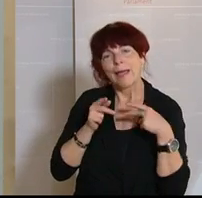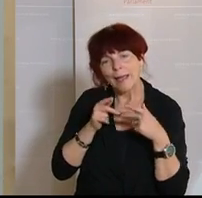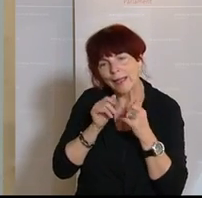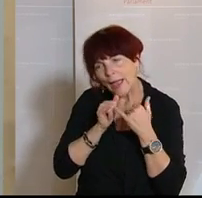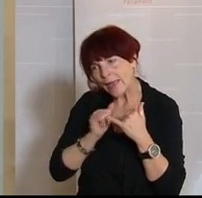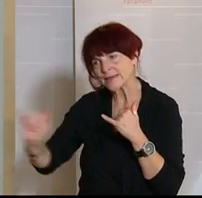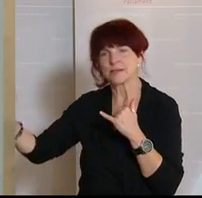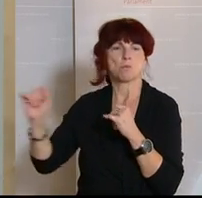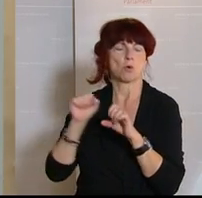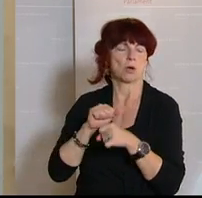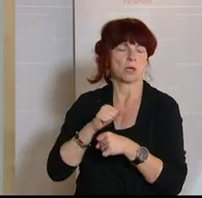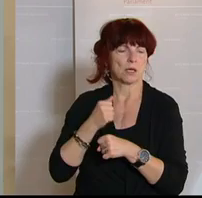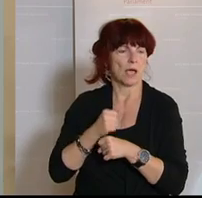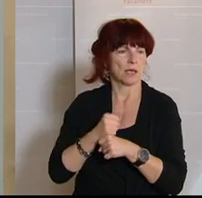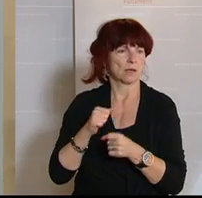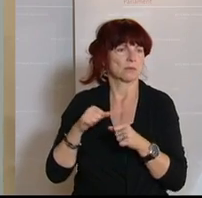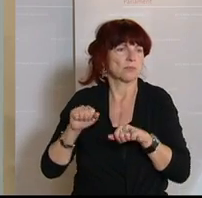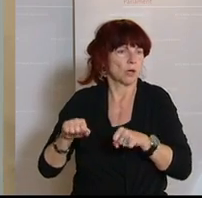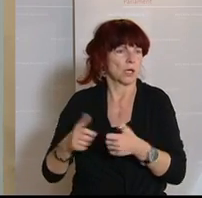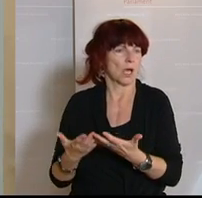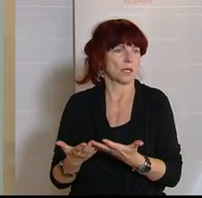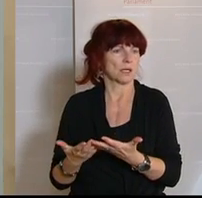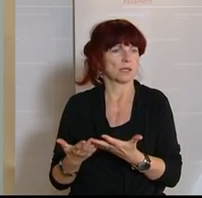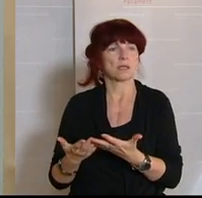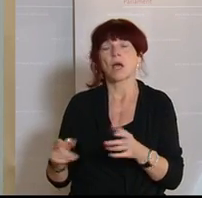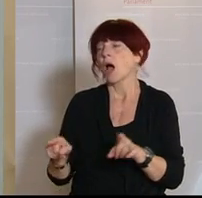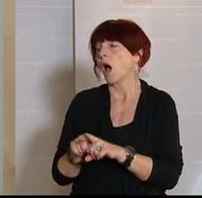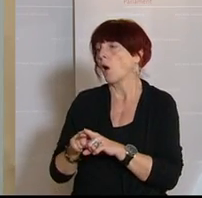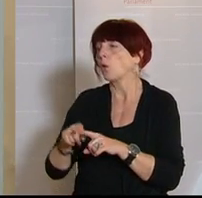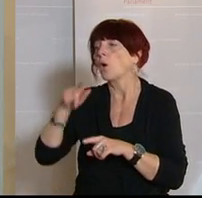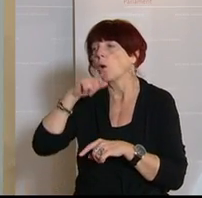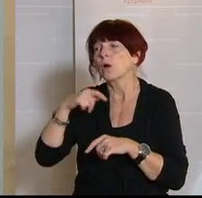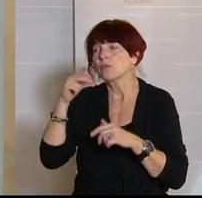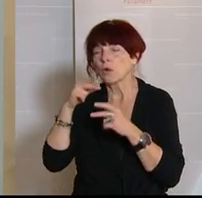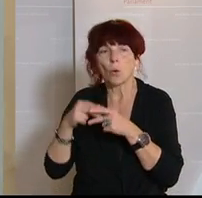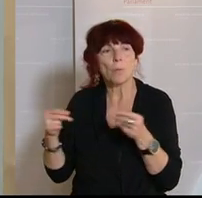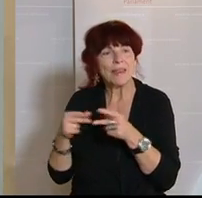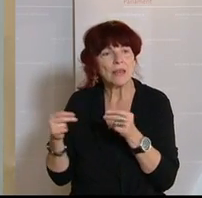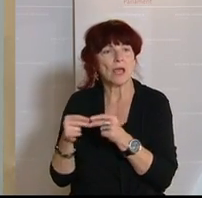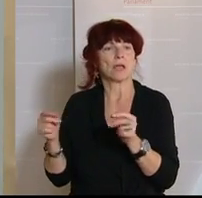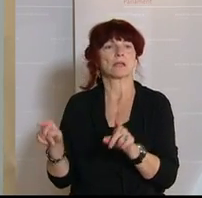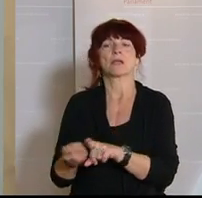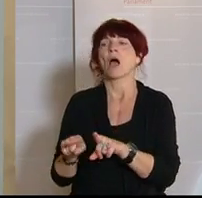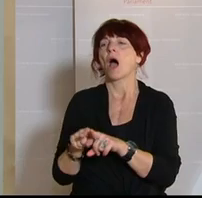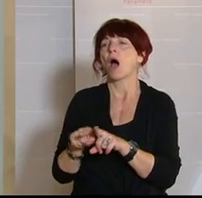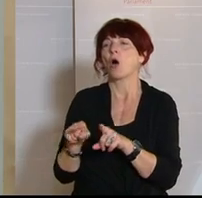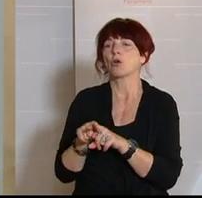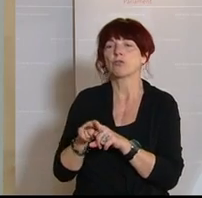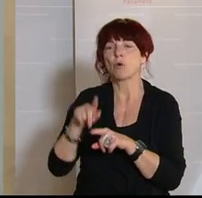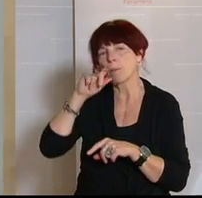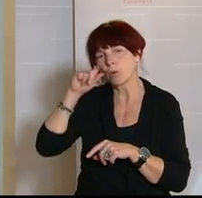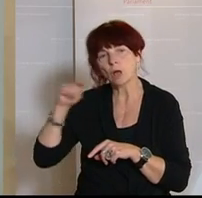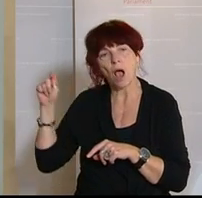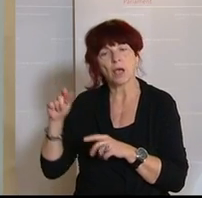herzlich bedanken für ihre Initiative in Richtung Rumänien. Wir brauchen es auch für Bulgarien, wir brauchen es auch für